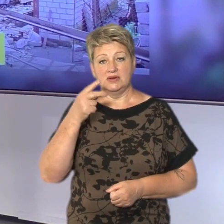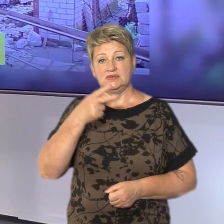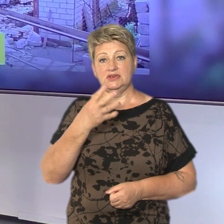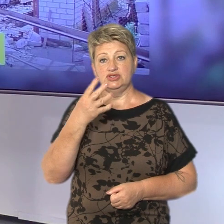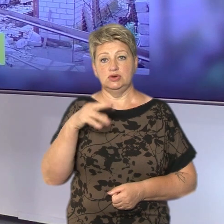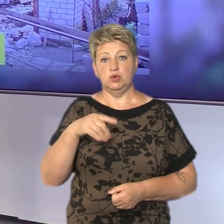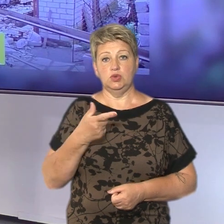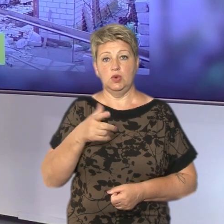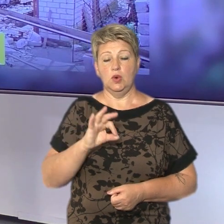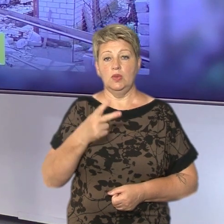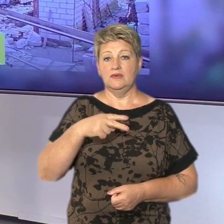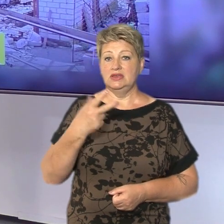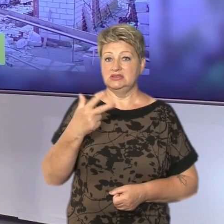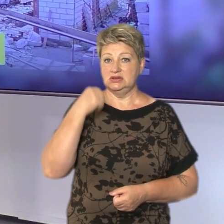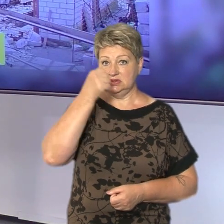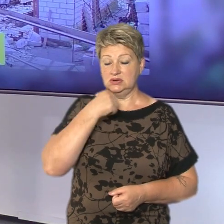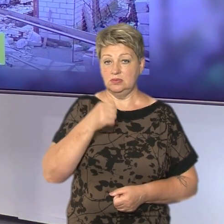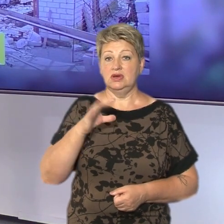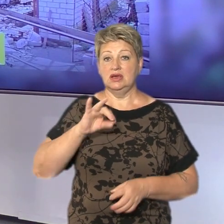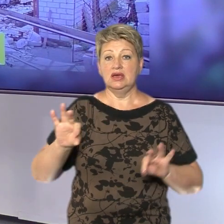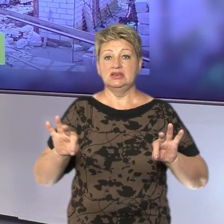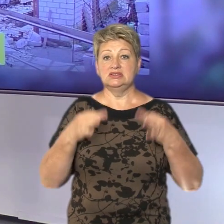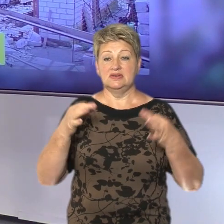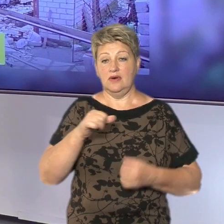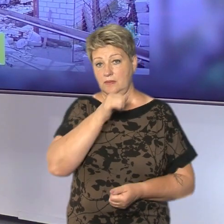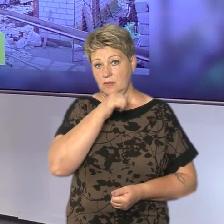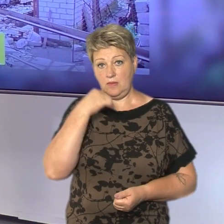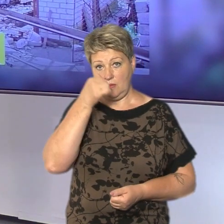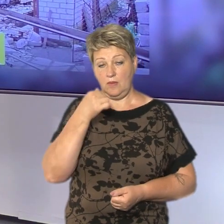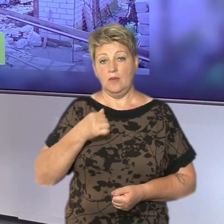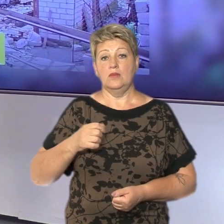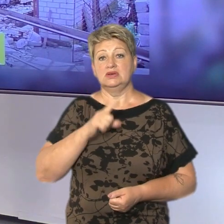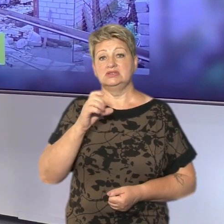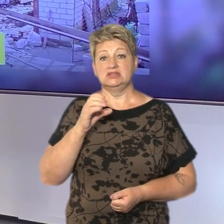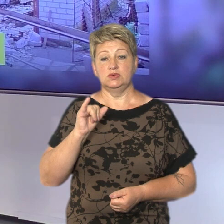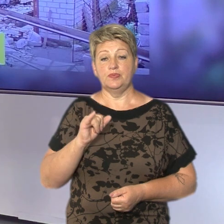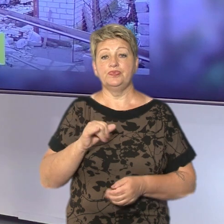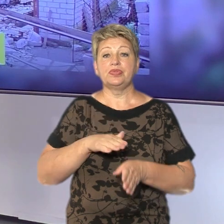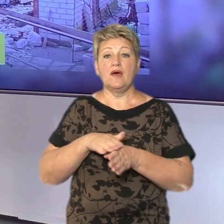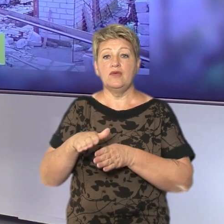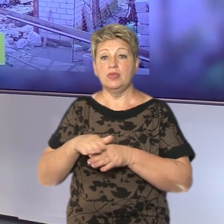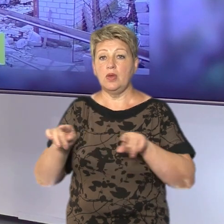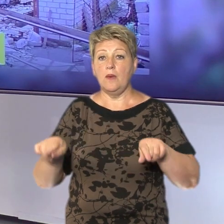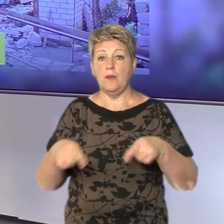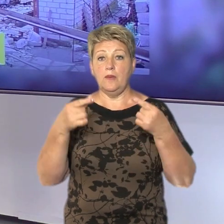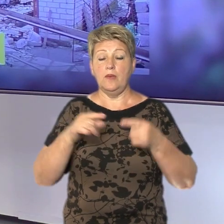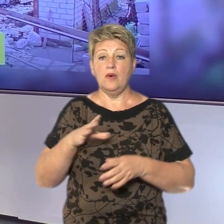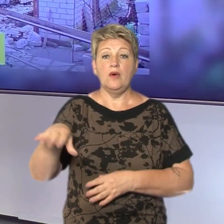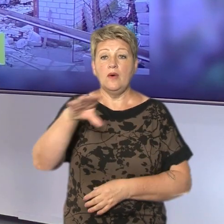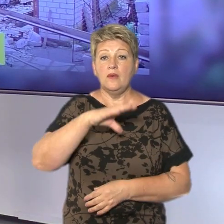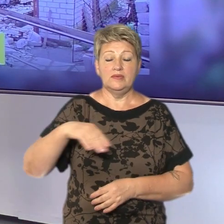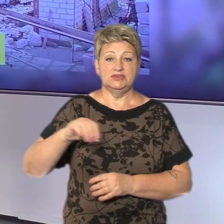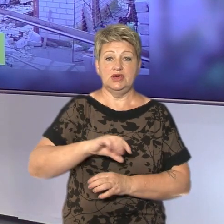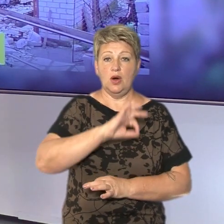2022 року та звільнені торік Збройними силами України. Відбудова здійснюватиметься у межах всеукраїнського проєкту «Пліч